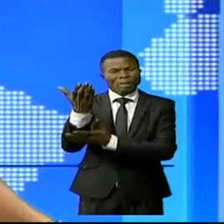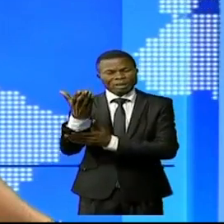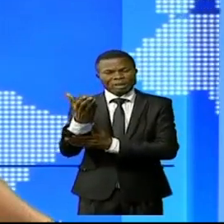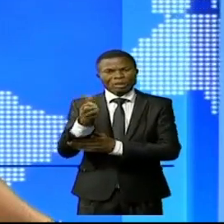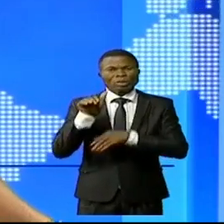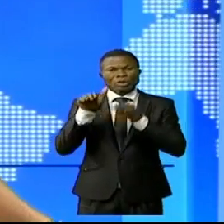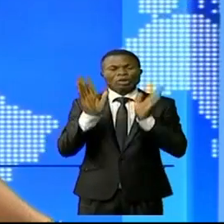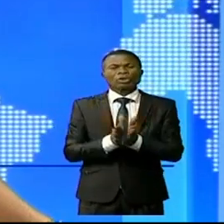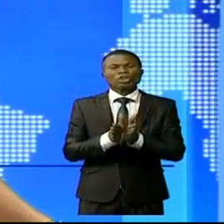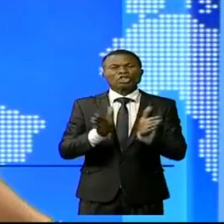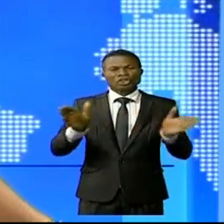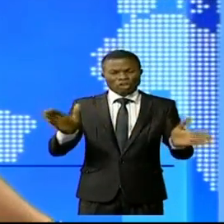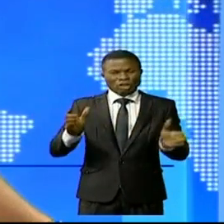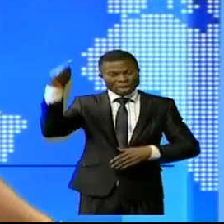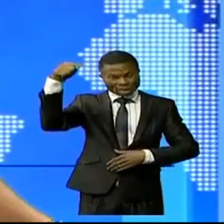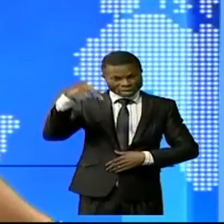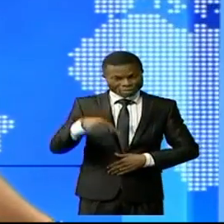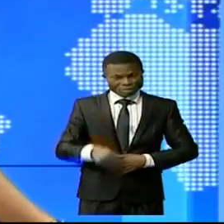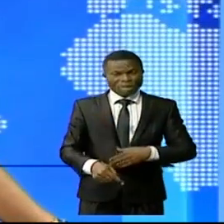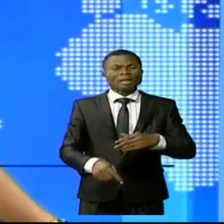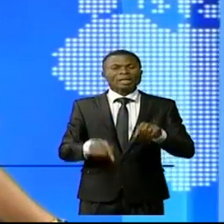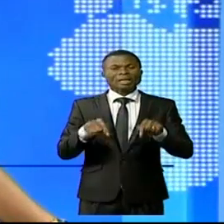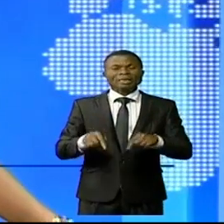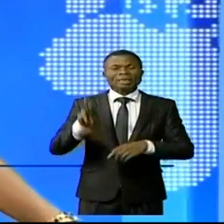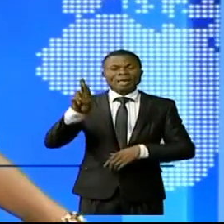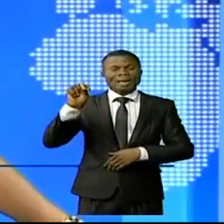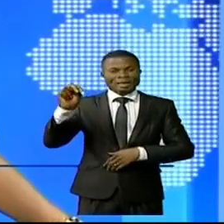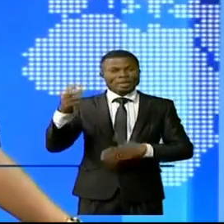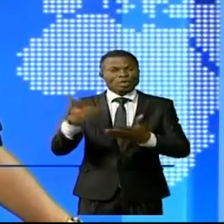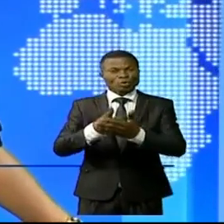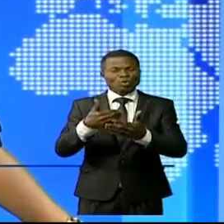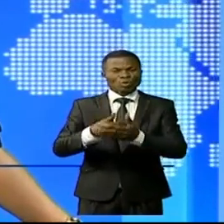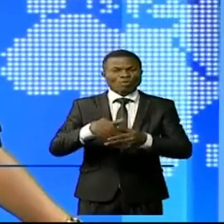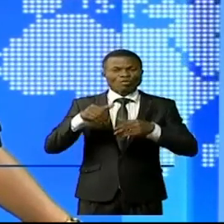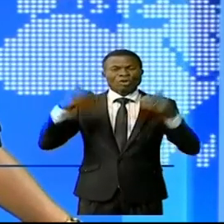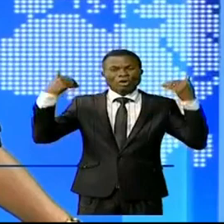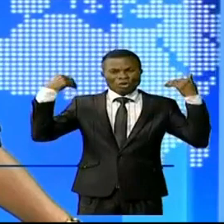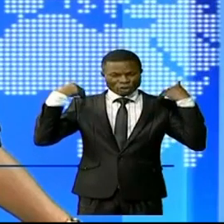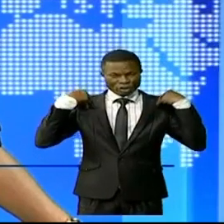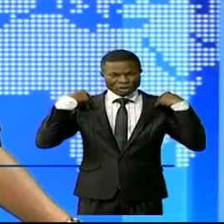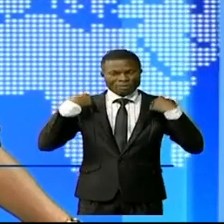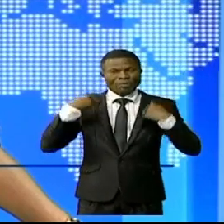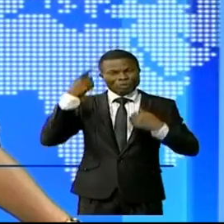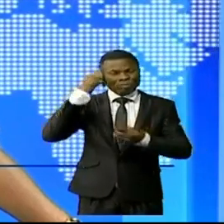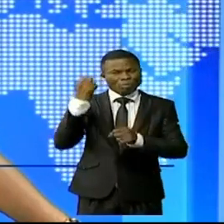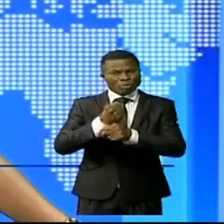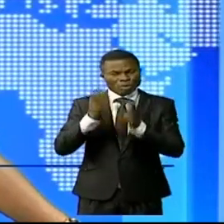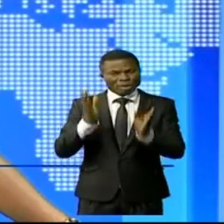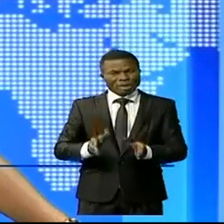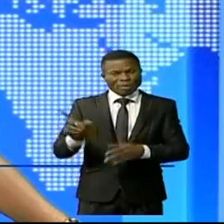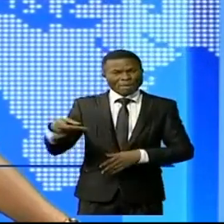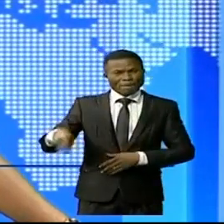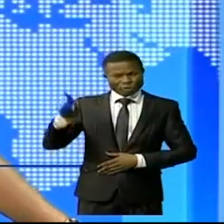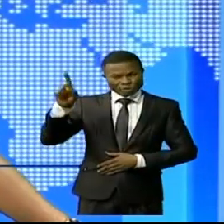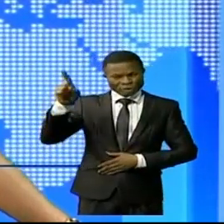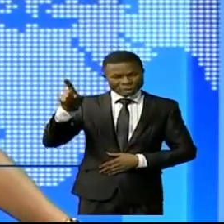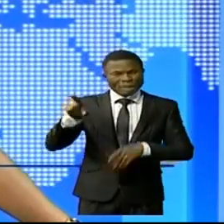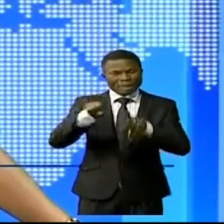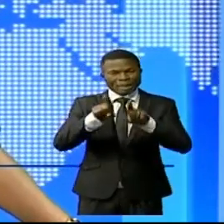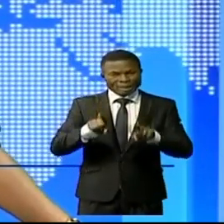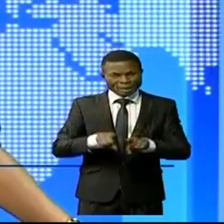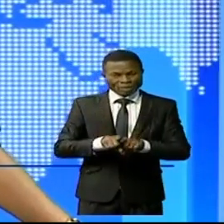directeur général par intérim Robert Belidebunga pour la cause du personnel de cette province. Aussi,